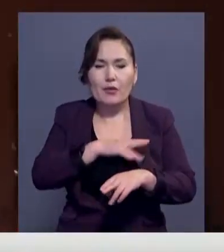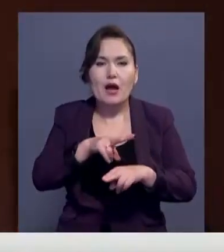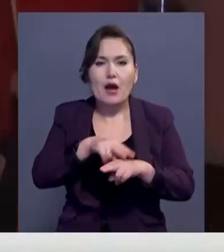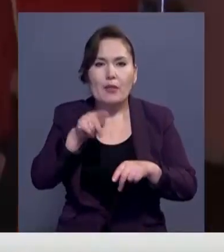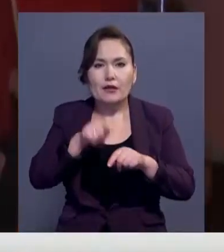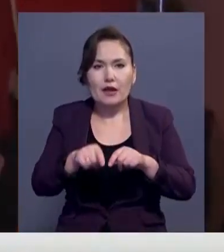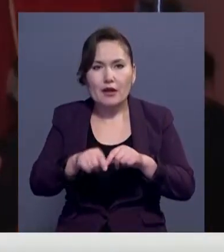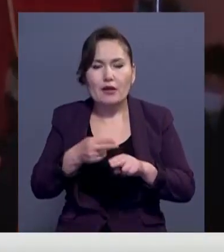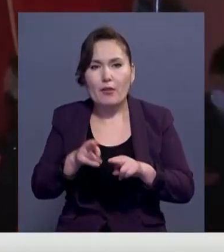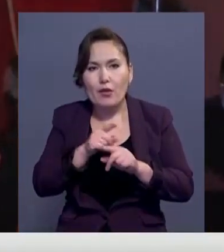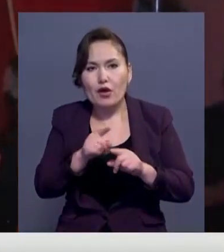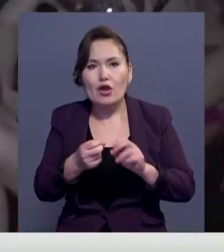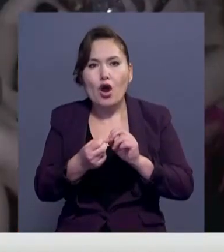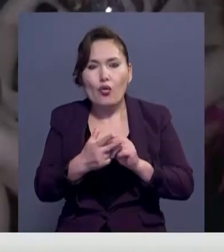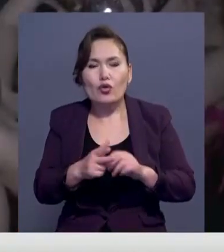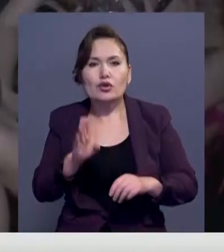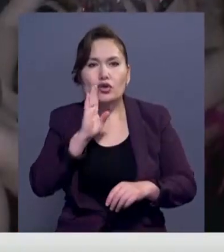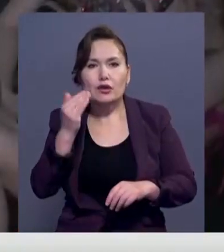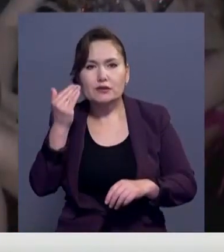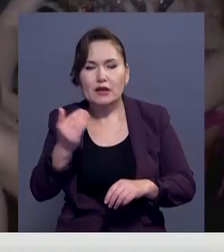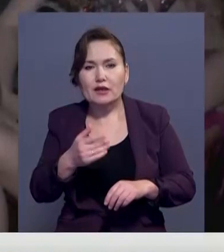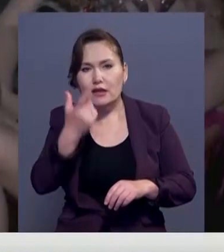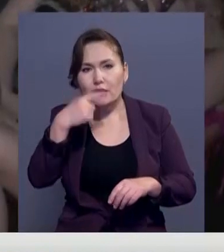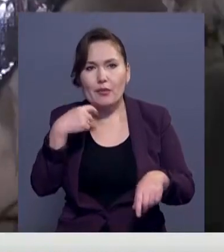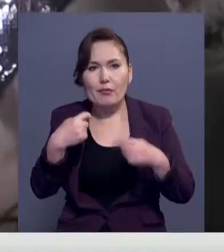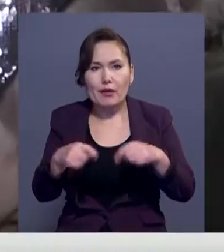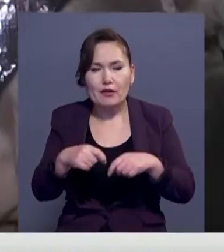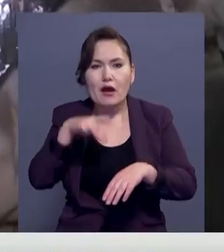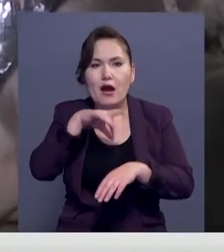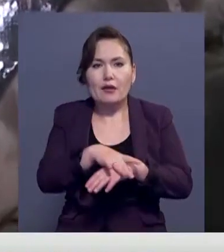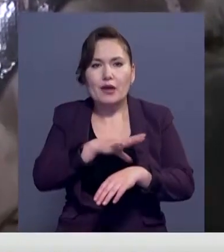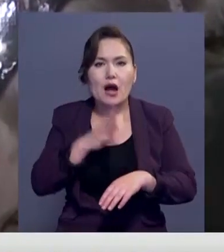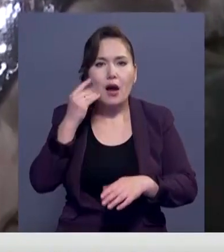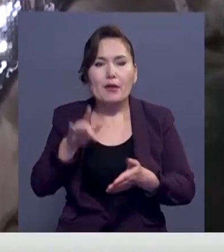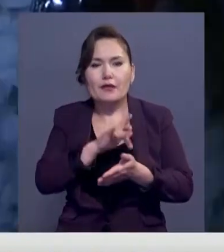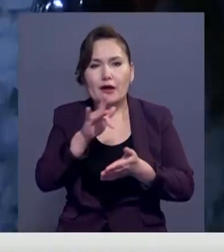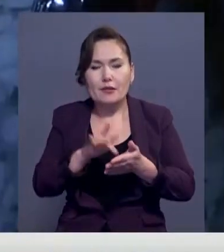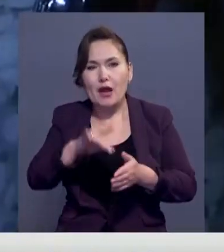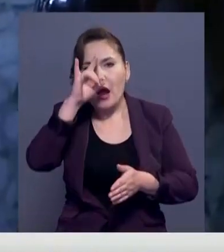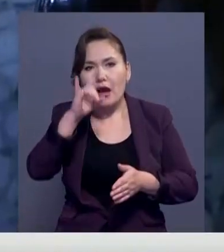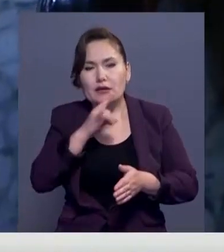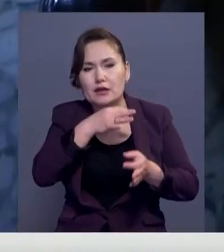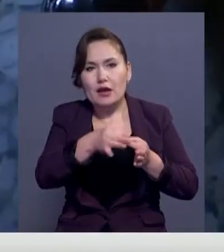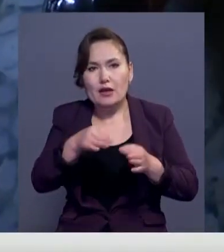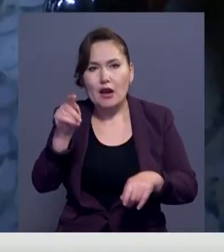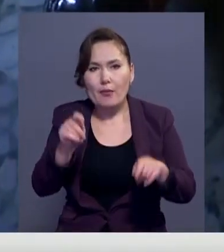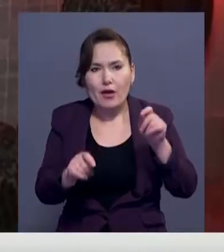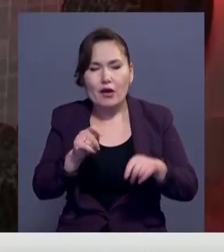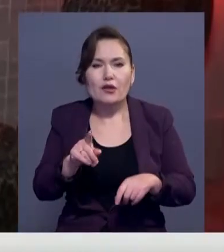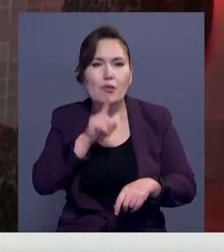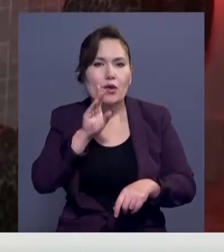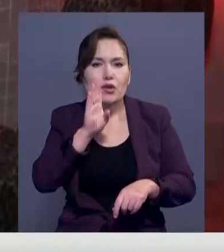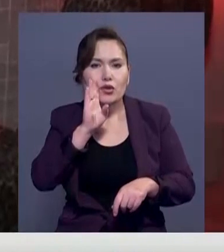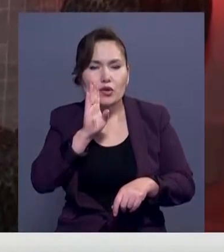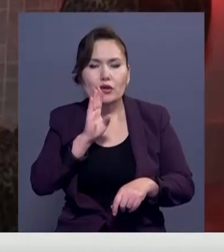жүргізген тексеріс барысында 13 қыздың тәнін саудалағаны белгілі болды. Олар алматыға еліміздің әр аймағынан жұмыс істе